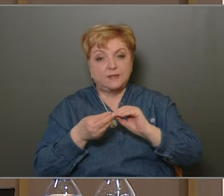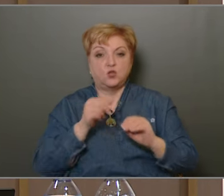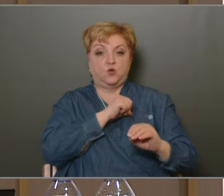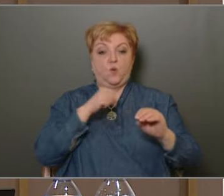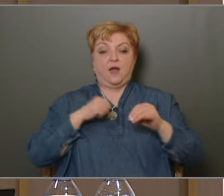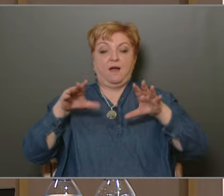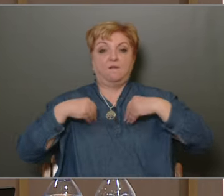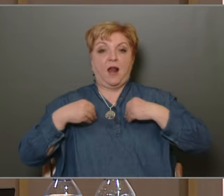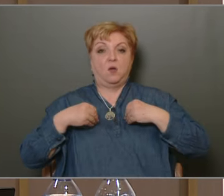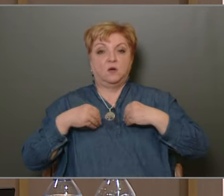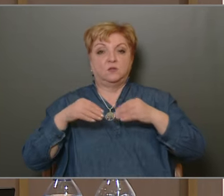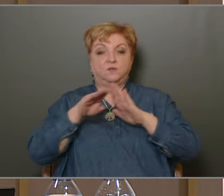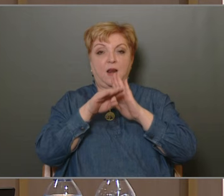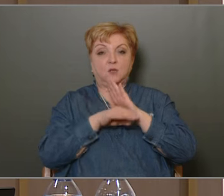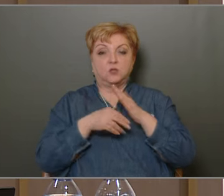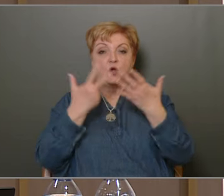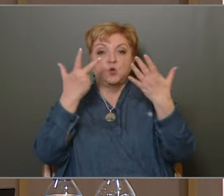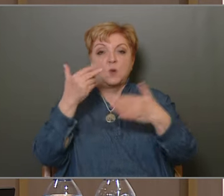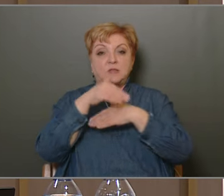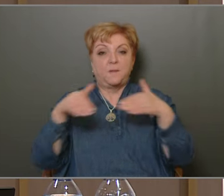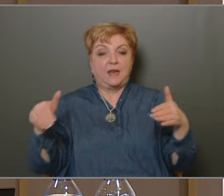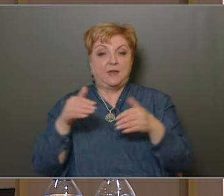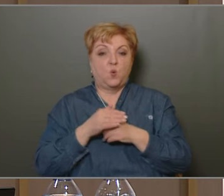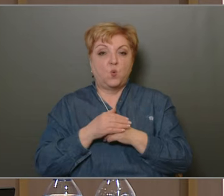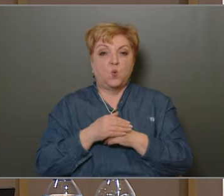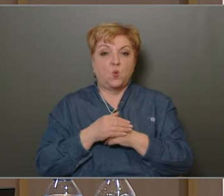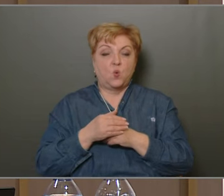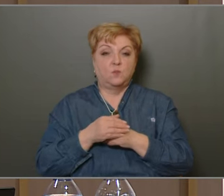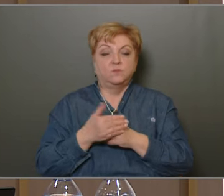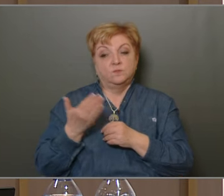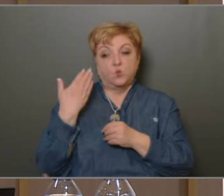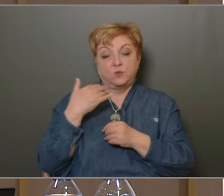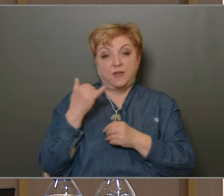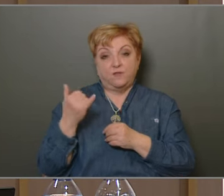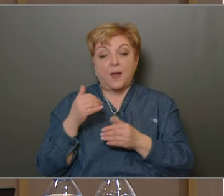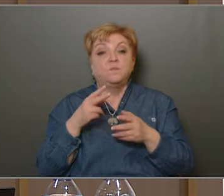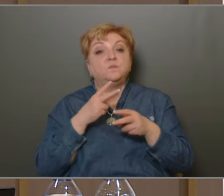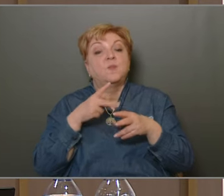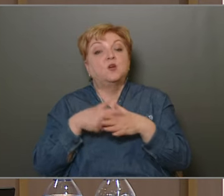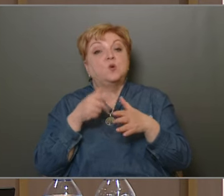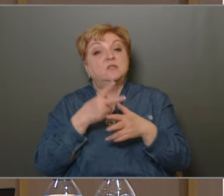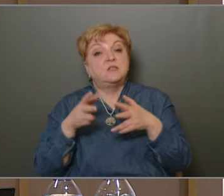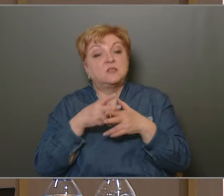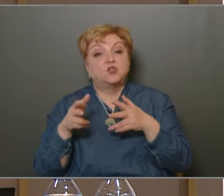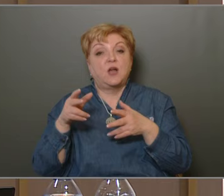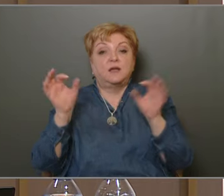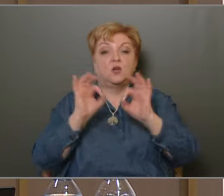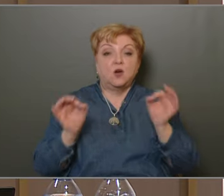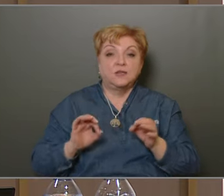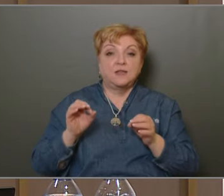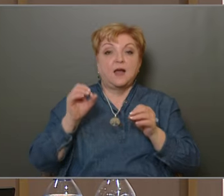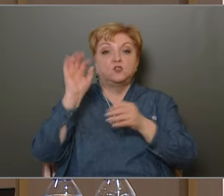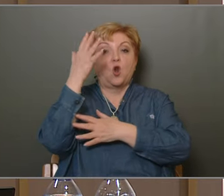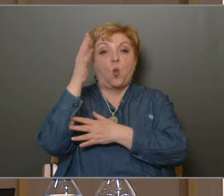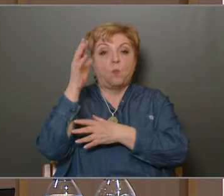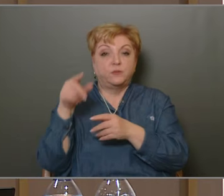vállalt feladat, és egy 8 millió forintba került tavaly. Köztisztasági takarítás, lomgyűjtés, ez egy